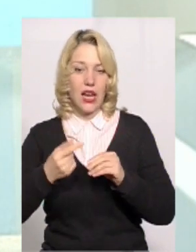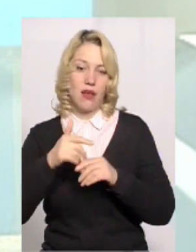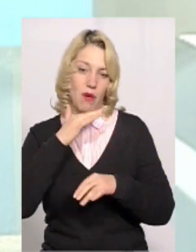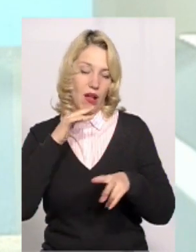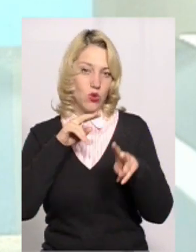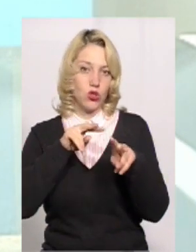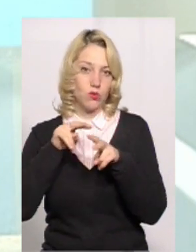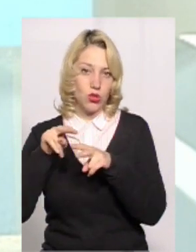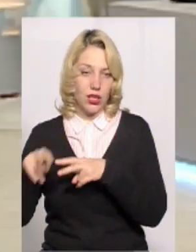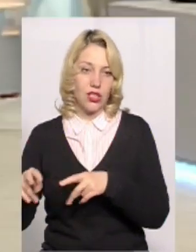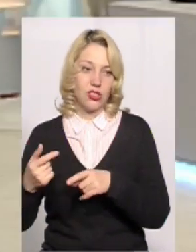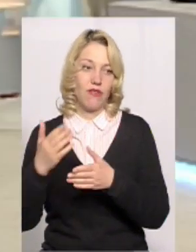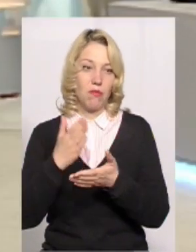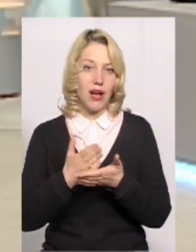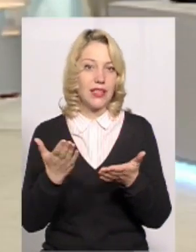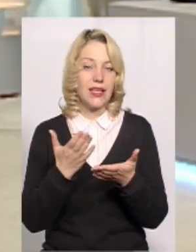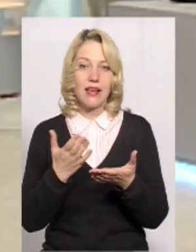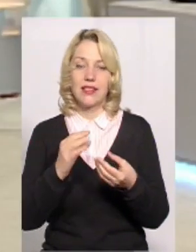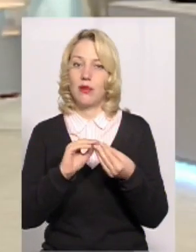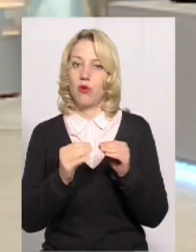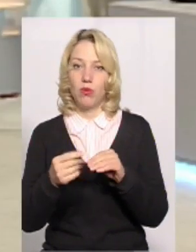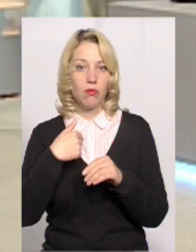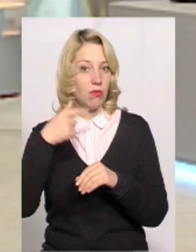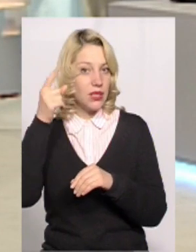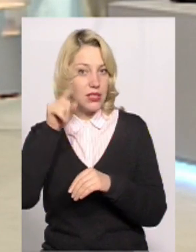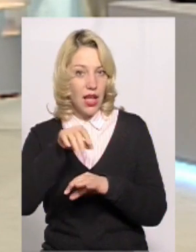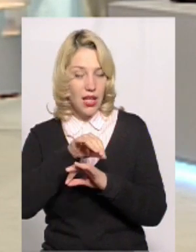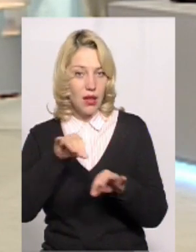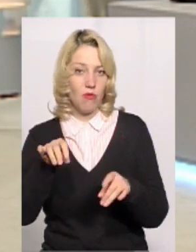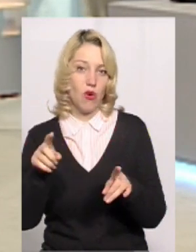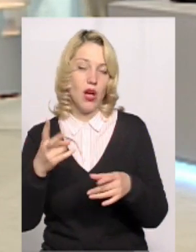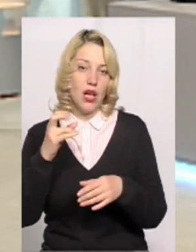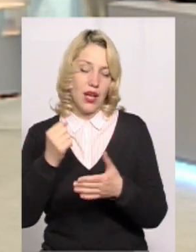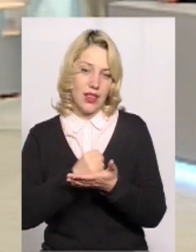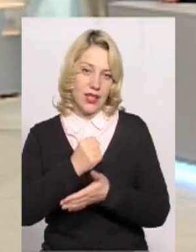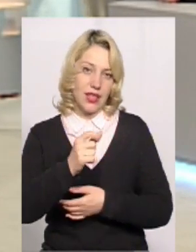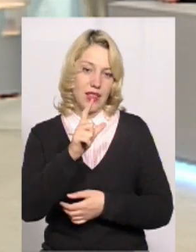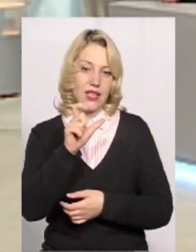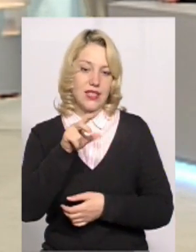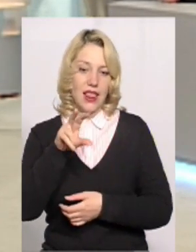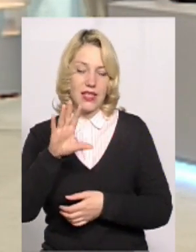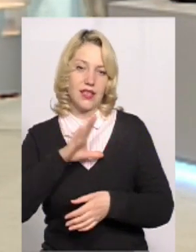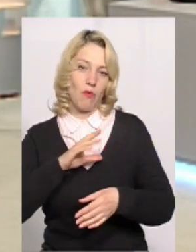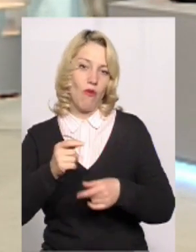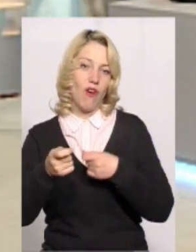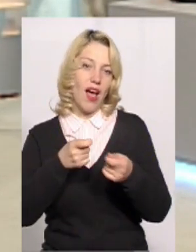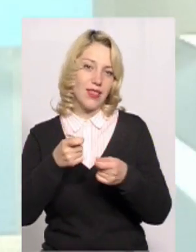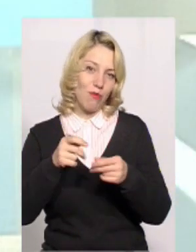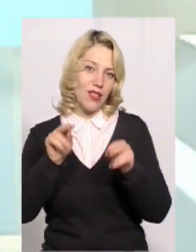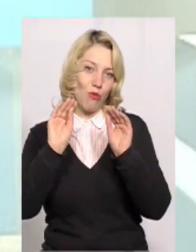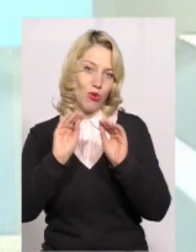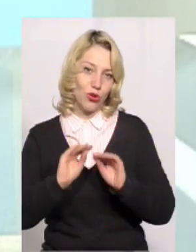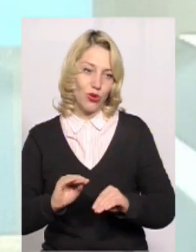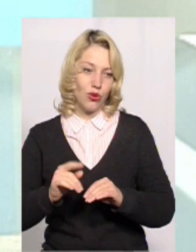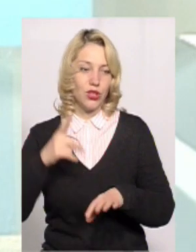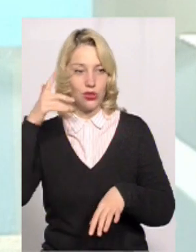спостерігачів, і мати якісь проблеми, ми сьогодні знаємо, начать, на кандидата Зеленського складений був адмінпротокол, тому що, я не